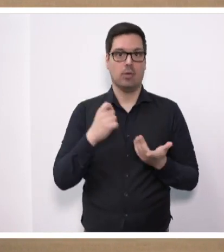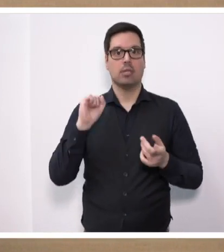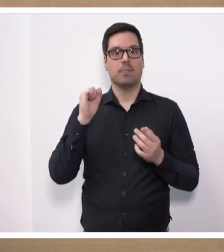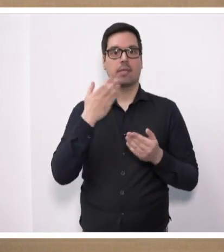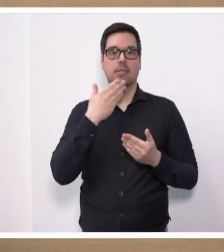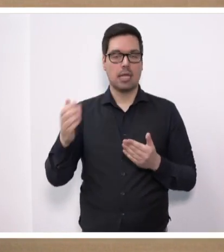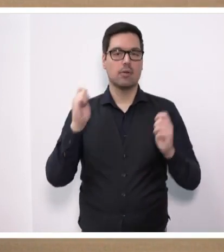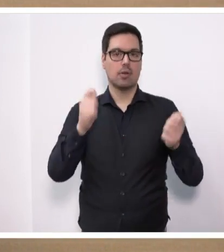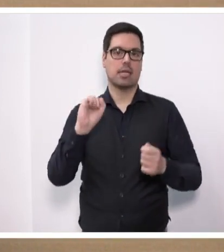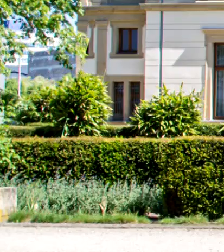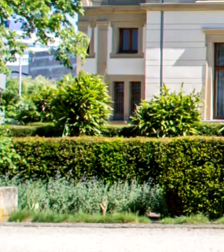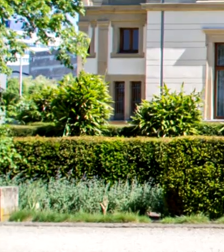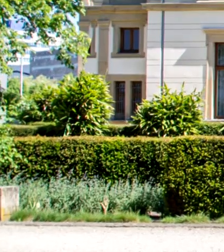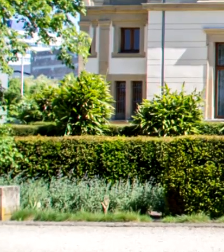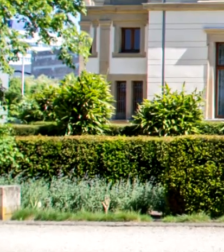Antrag. Vielen Dank.